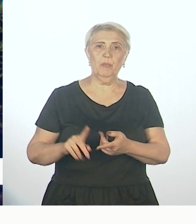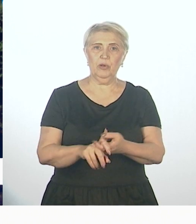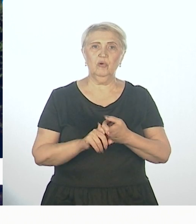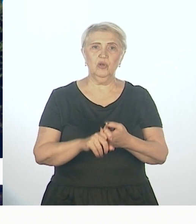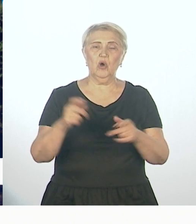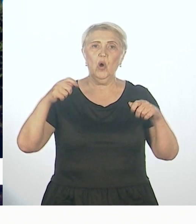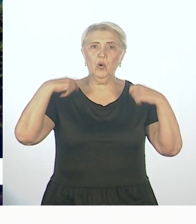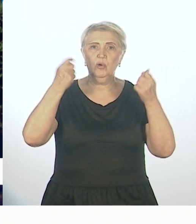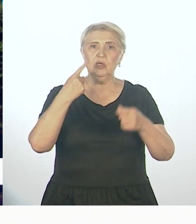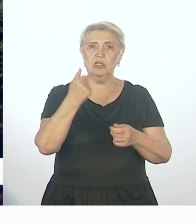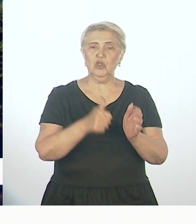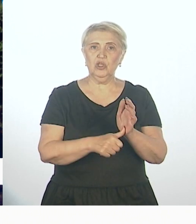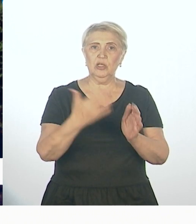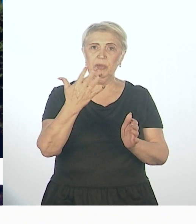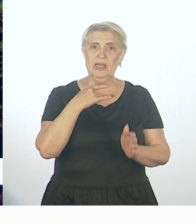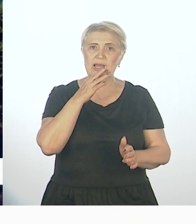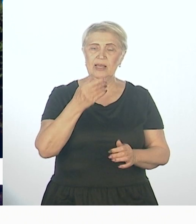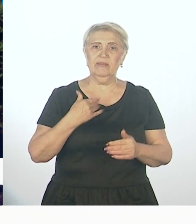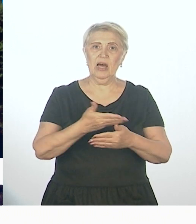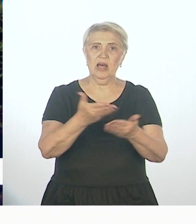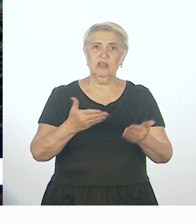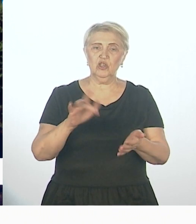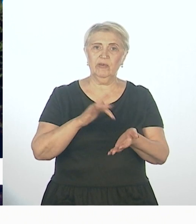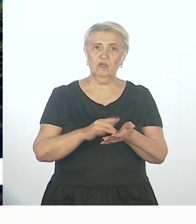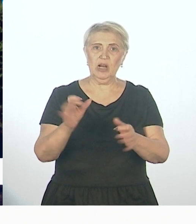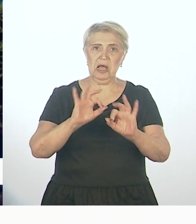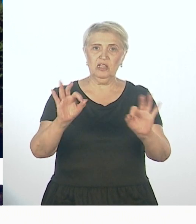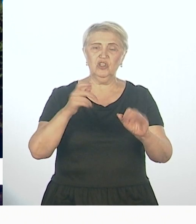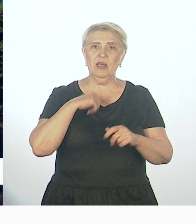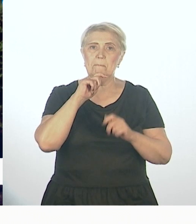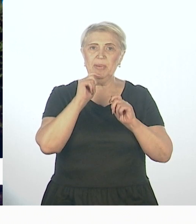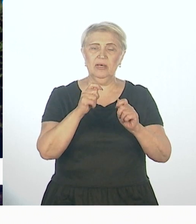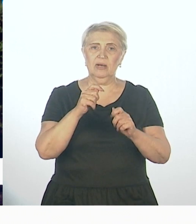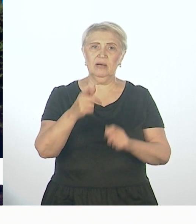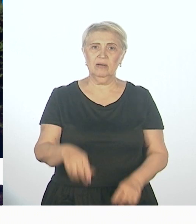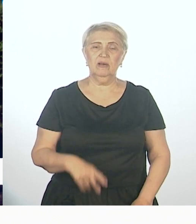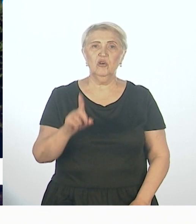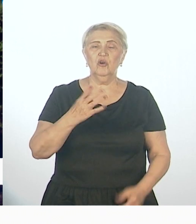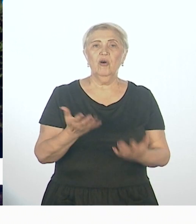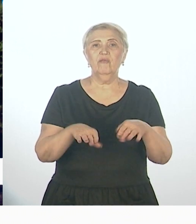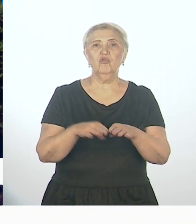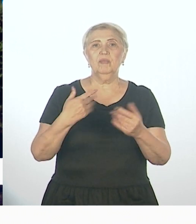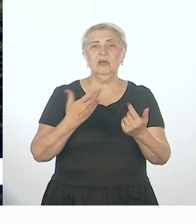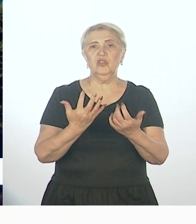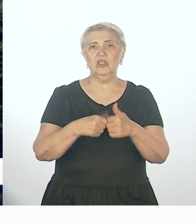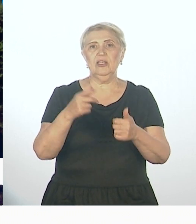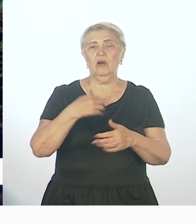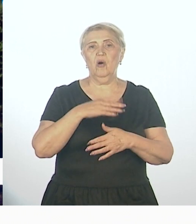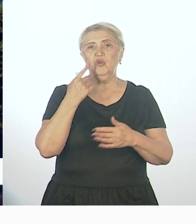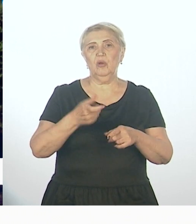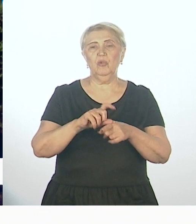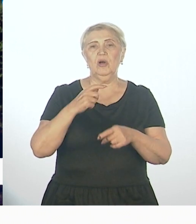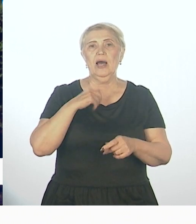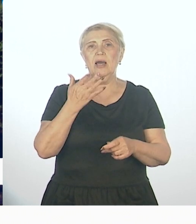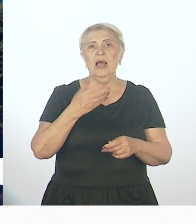юбилею, к 165-летию нашего города, отличный подарок. Ну и, собственно, что в том числе подтвердили. Очень много комплиментов было